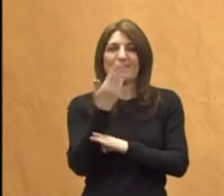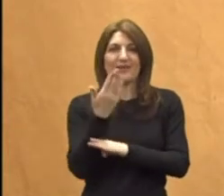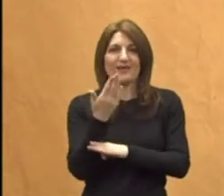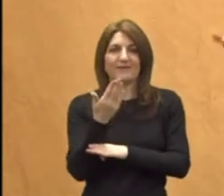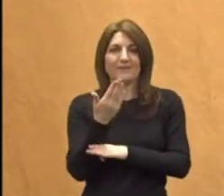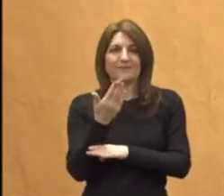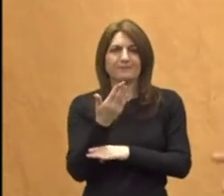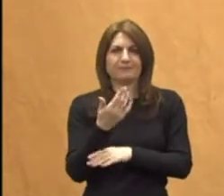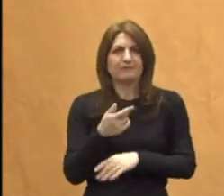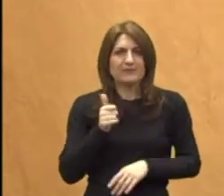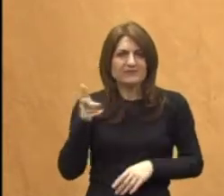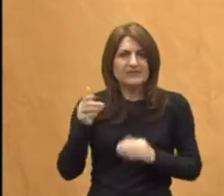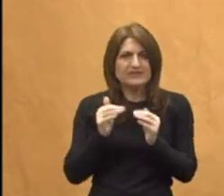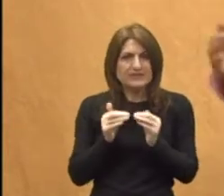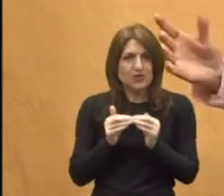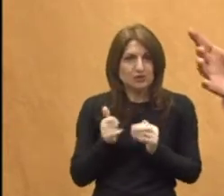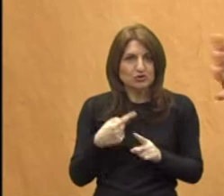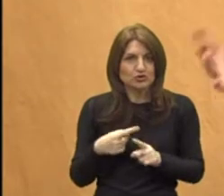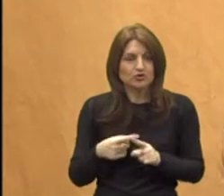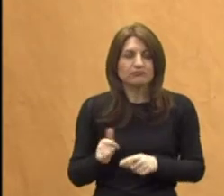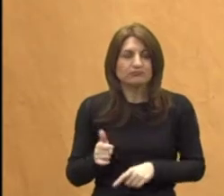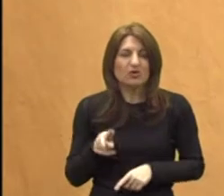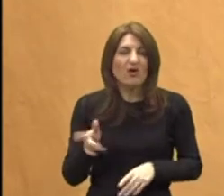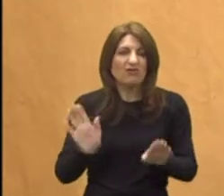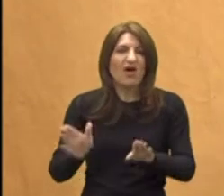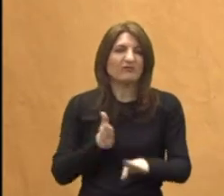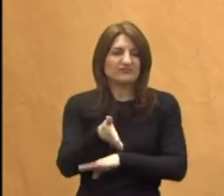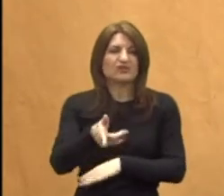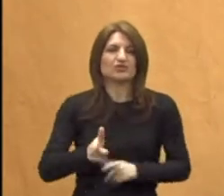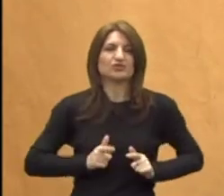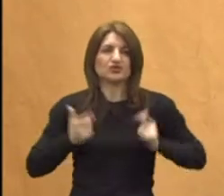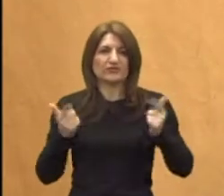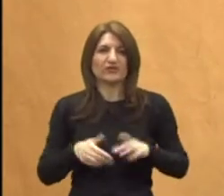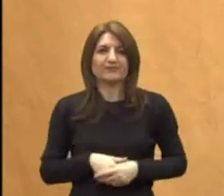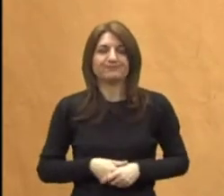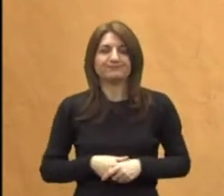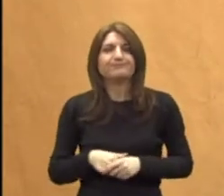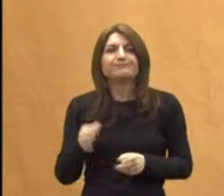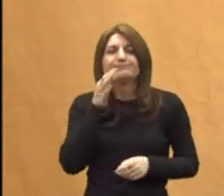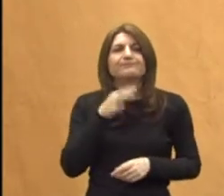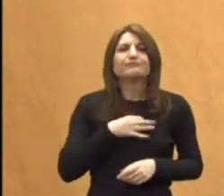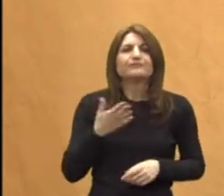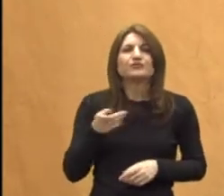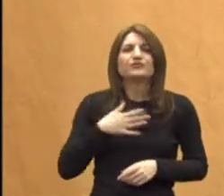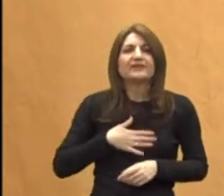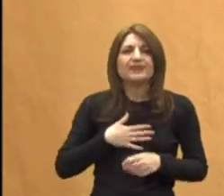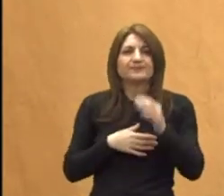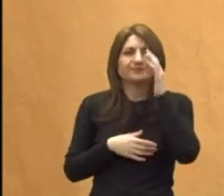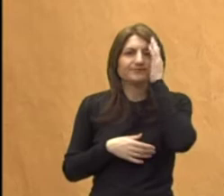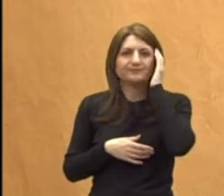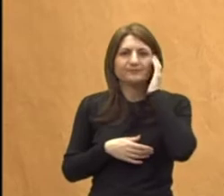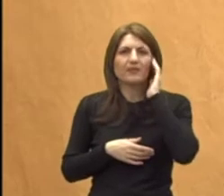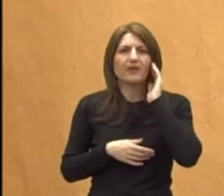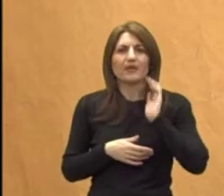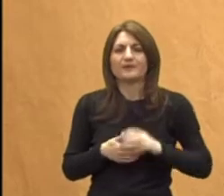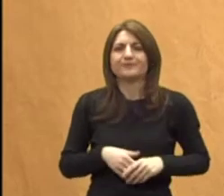spomenuću, jel se vi slažete sa mnom da to tako ide kroz život? Da. Dobro, evo, recite mi što ste htjeli, pa ću nastaviti sa ovim. Pa,